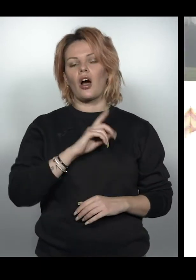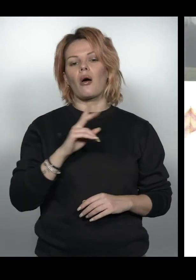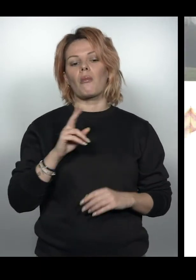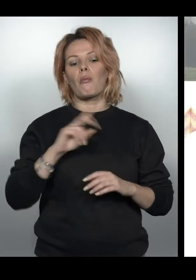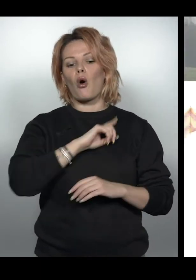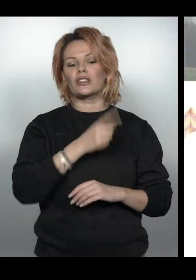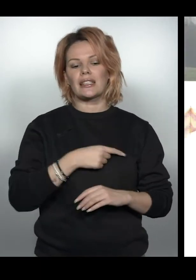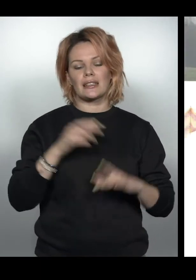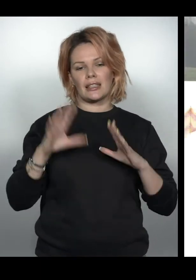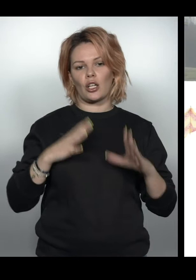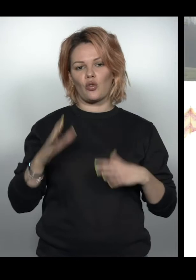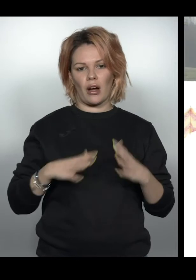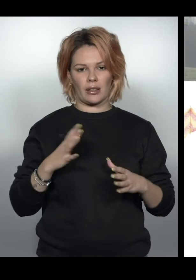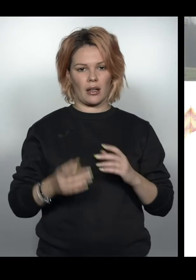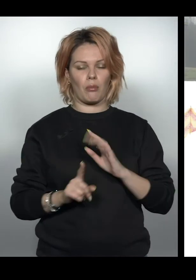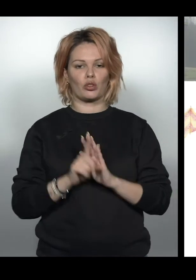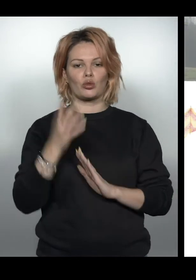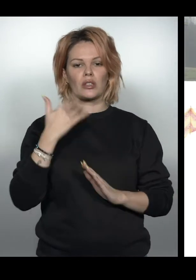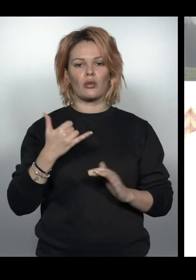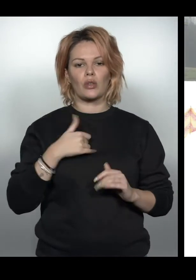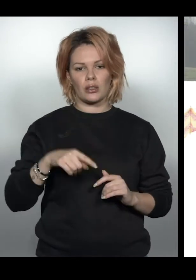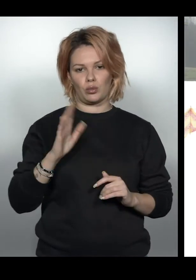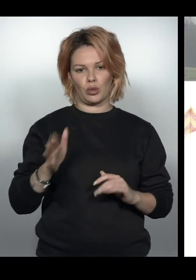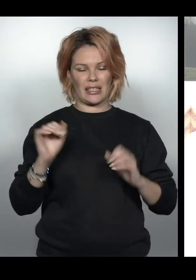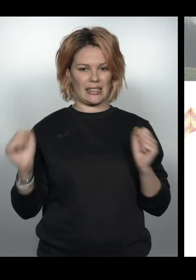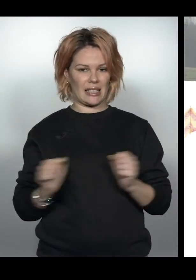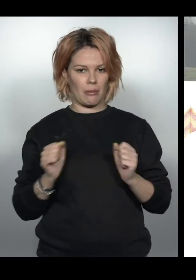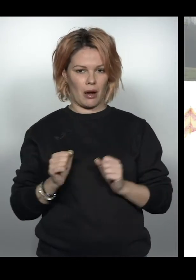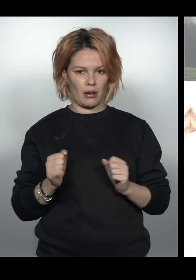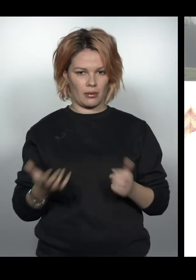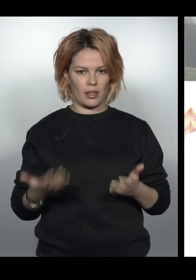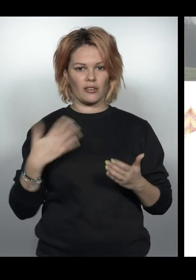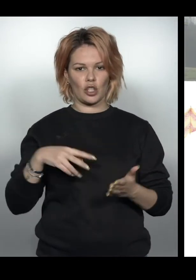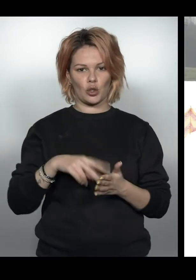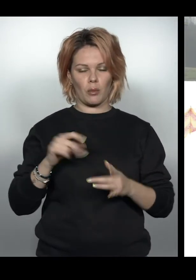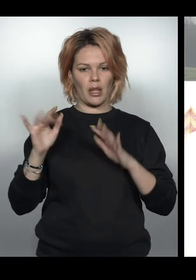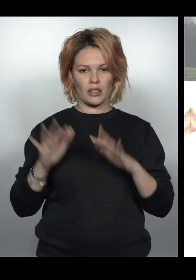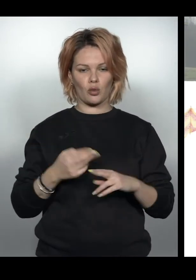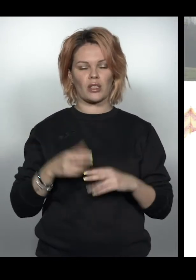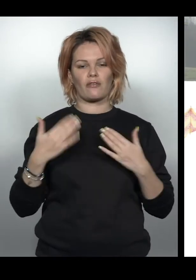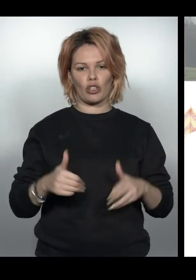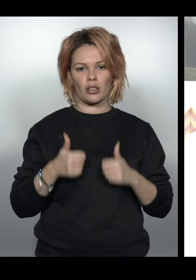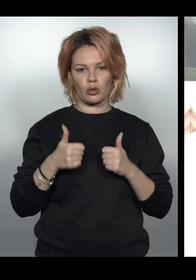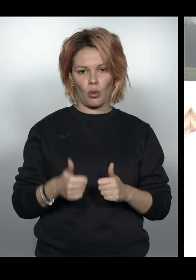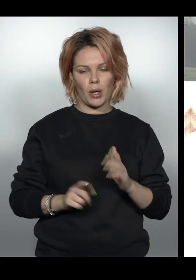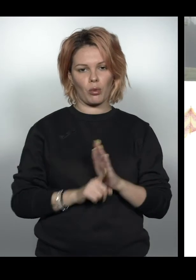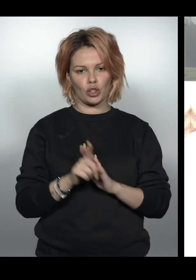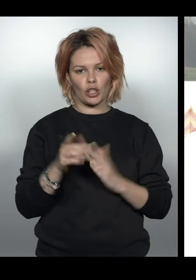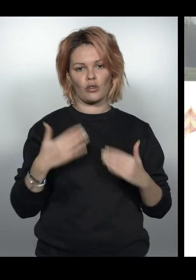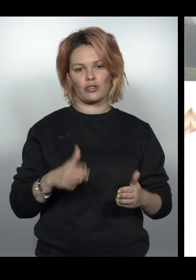Посилені тренування почнуться, як тільки у нашій країні. Буде зима. Ми вже на снігу стоїмо, це вже добре.